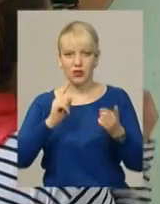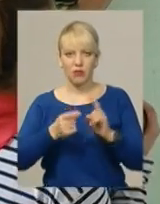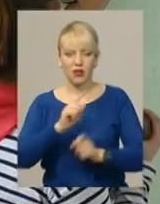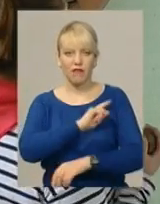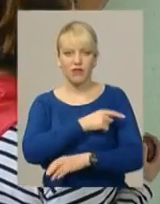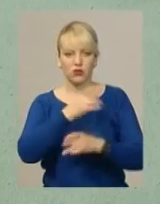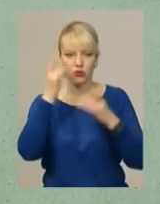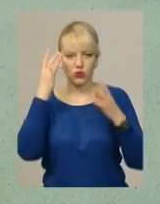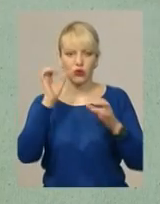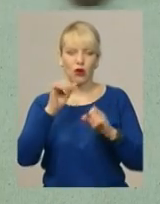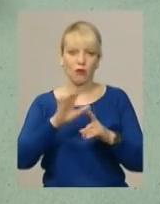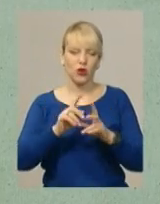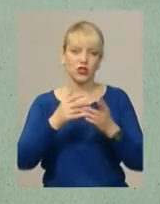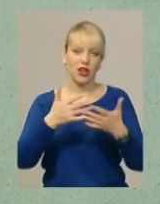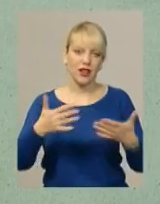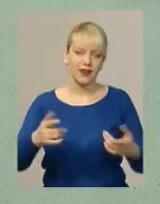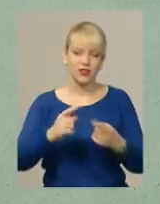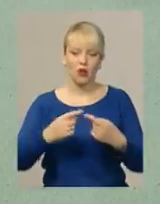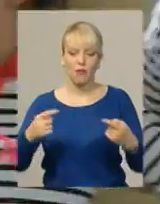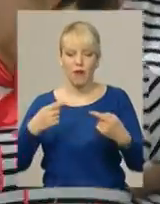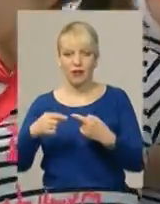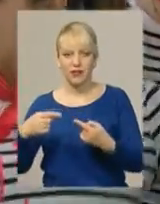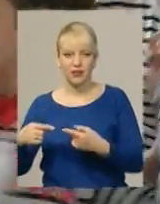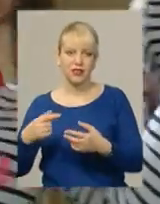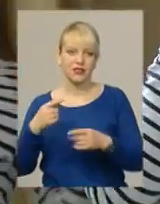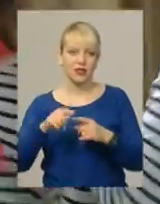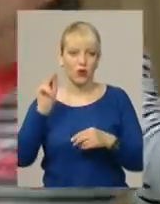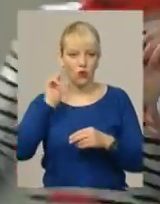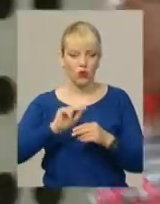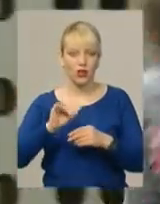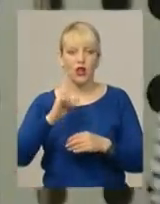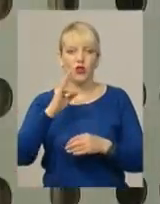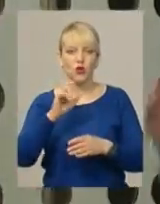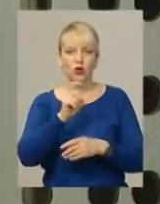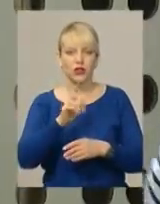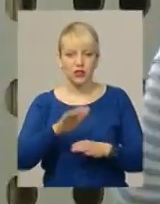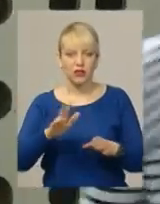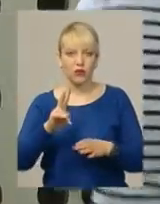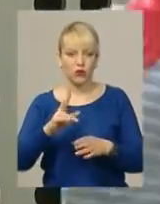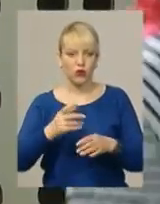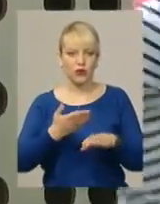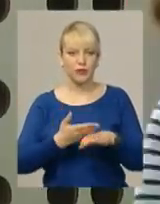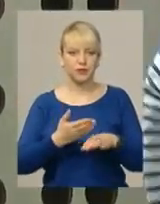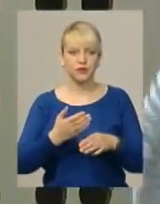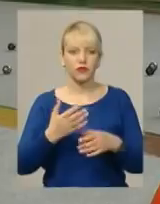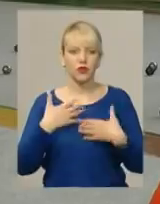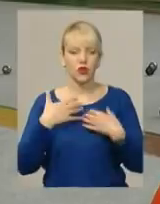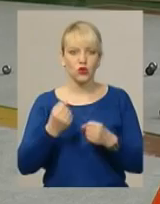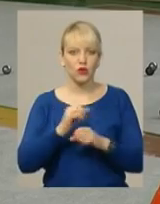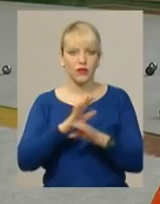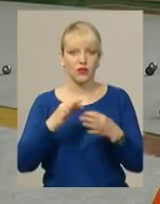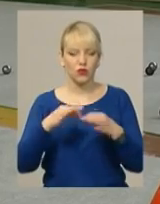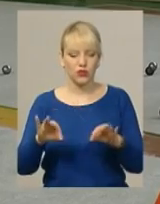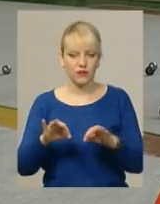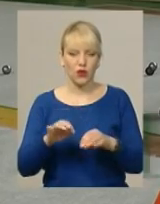може урізноманітнити уроки. А для однокласників, звільнених від фізичного виховання через стан здоров'я, Петанк – можливість самостердитися, каже дівчина. У моєму